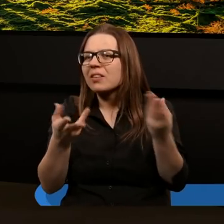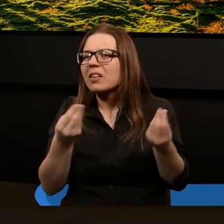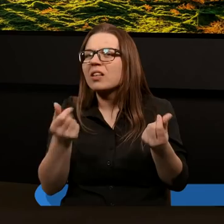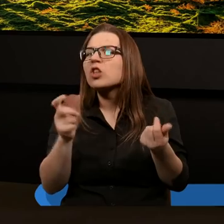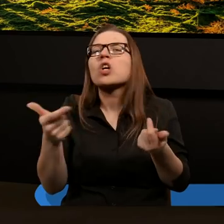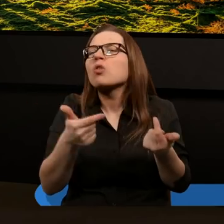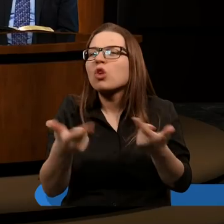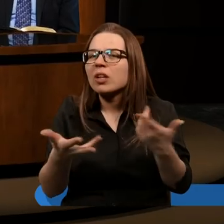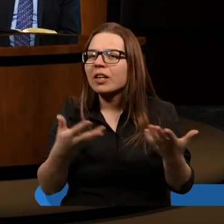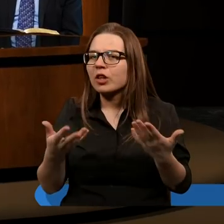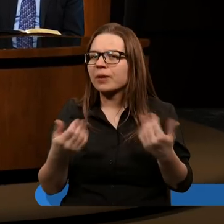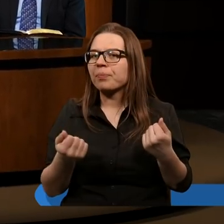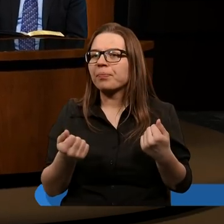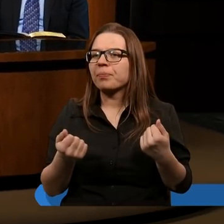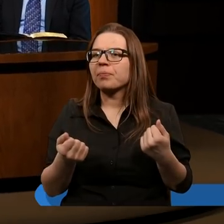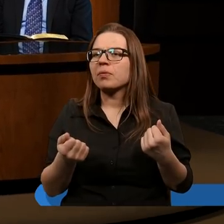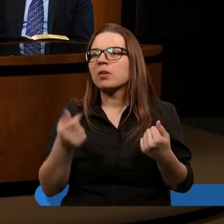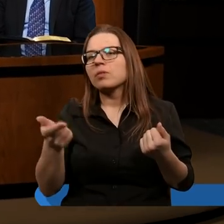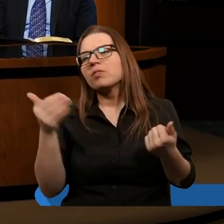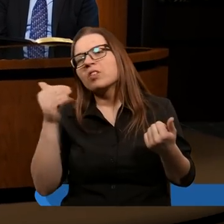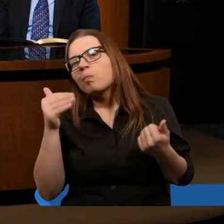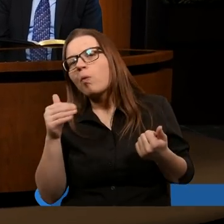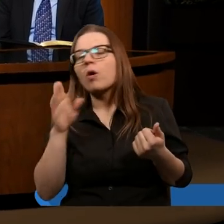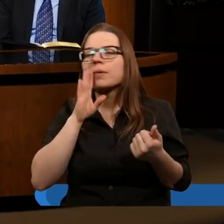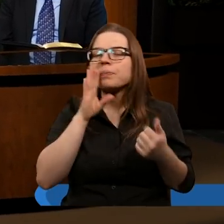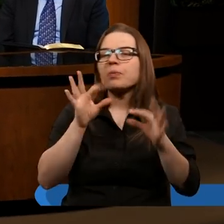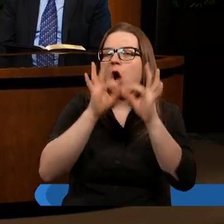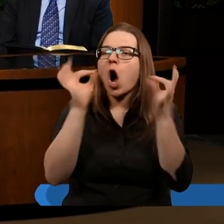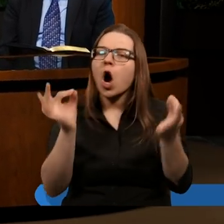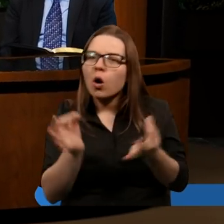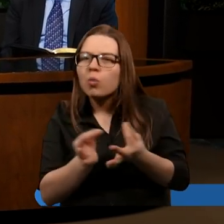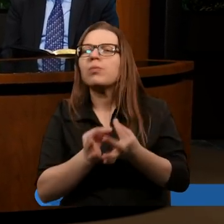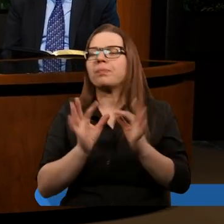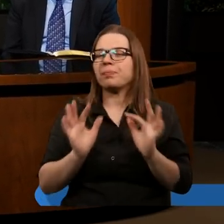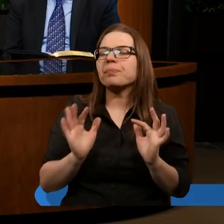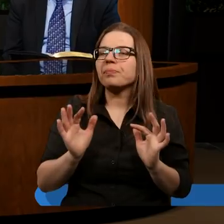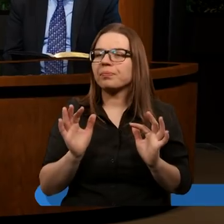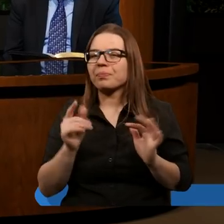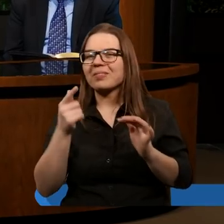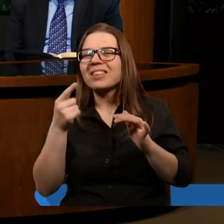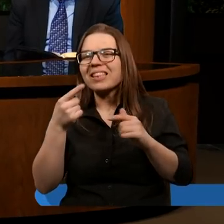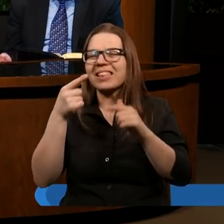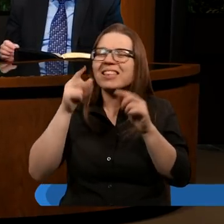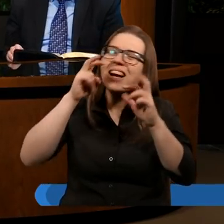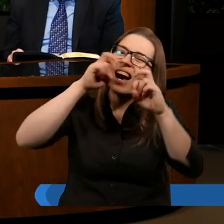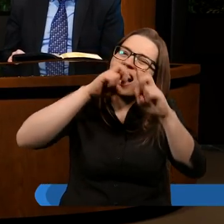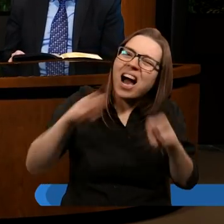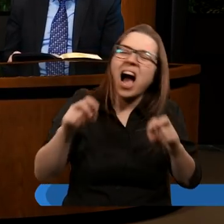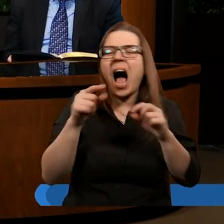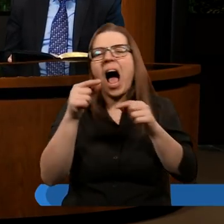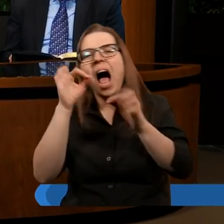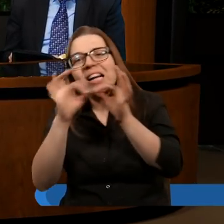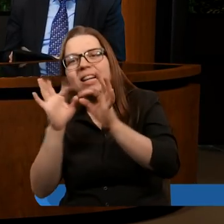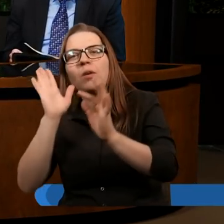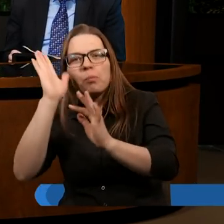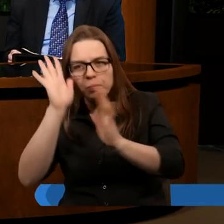Czego to dotyczy? Znaczy, jeśli można tak bardzo ogólnie na początku, zanim będziemy szczegółowo wdrażać się w